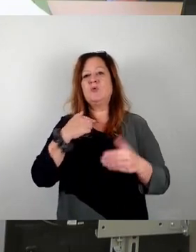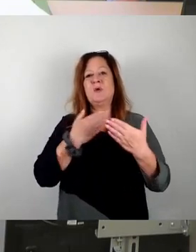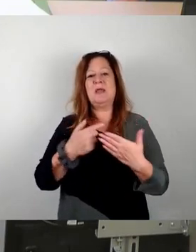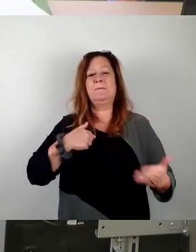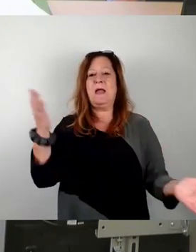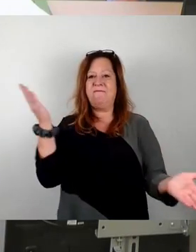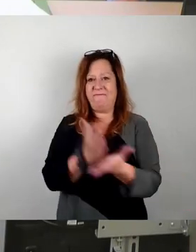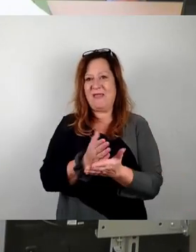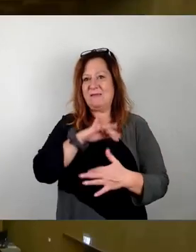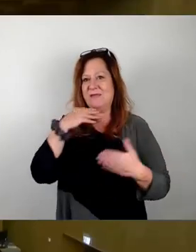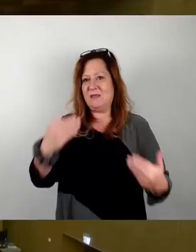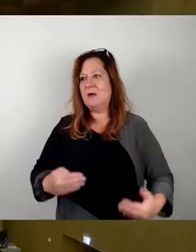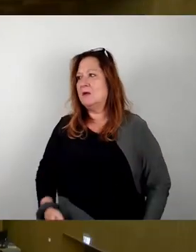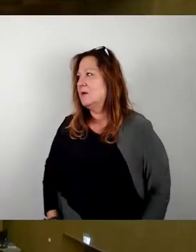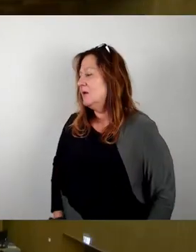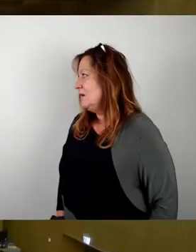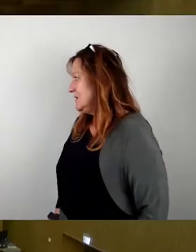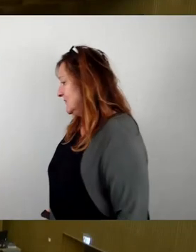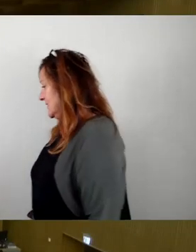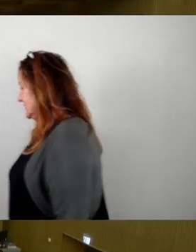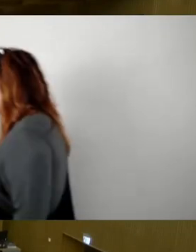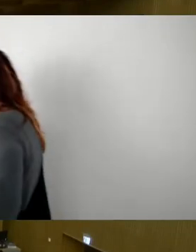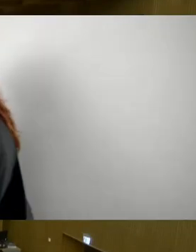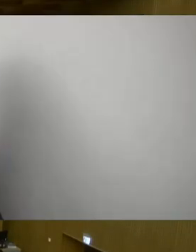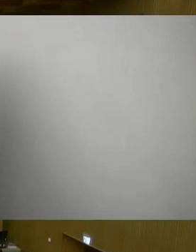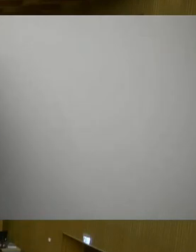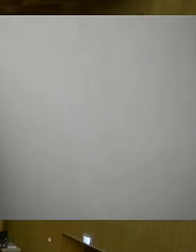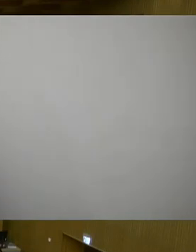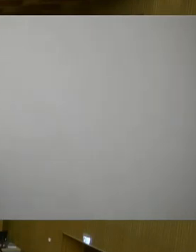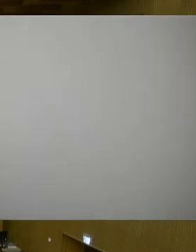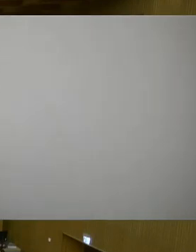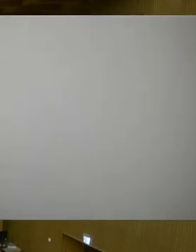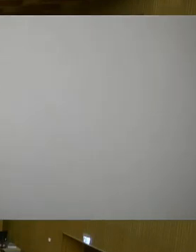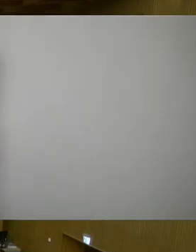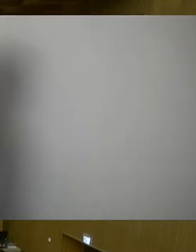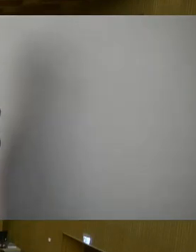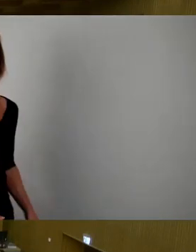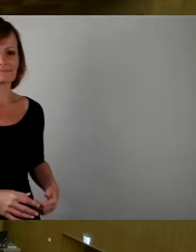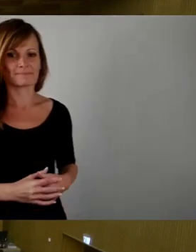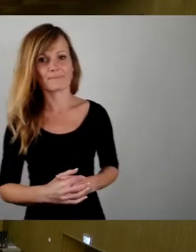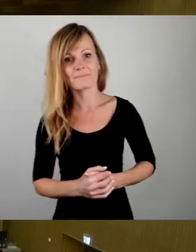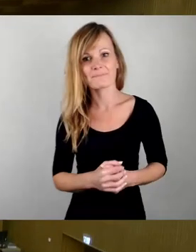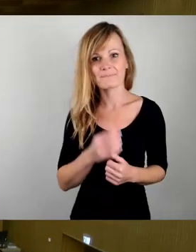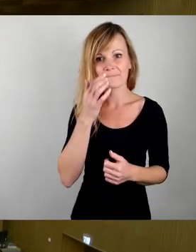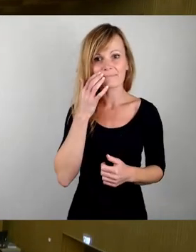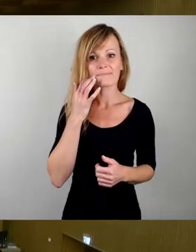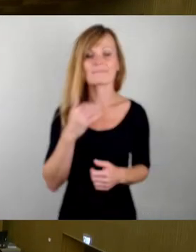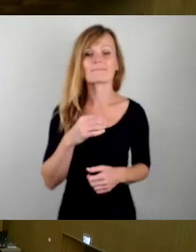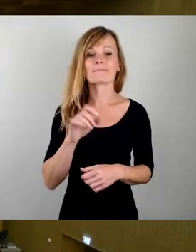Dank. Dann arbeiten wir die ganzen weiteren Reden von der größeren Fraktion ab. Zunächst Herr Lazinski, dann Herr Löse.